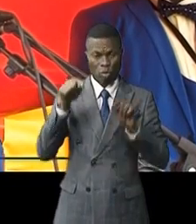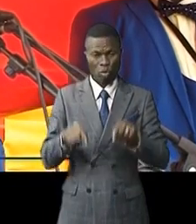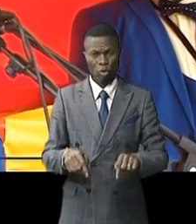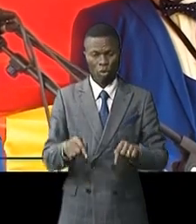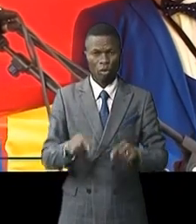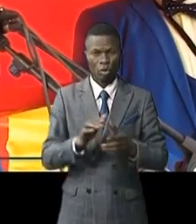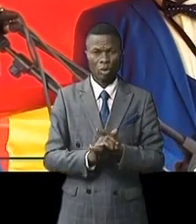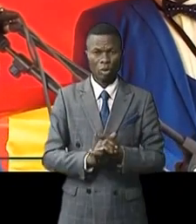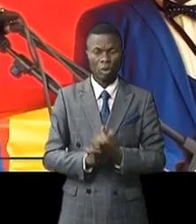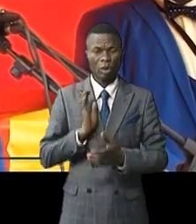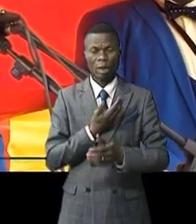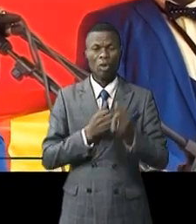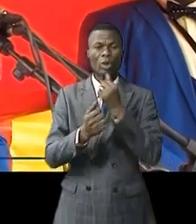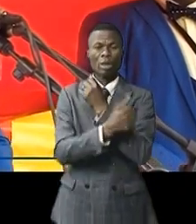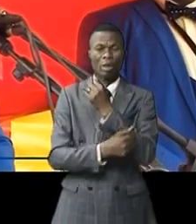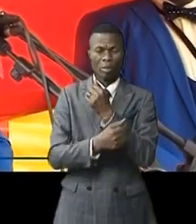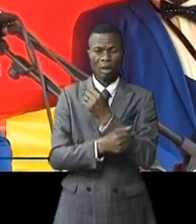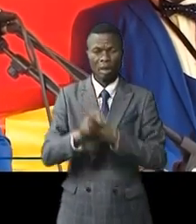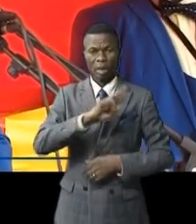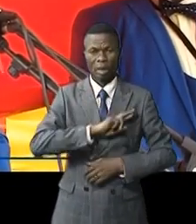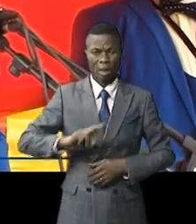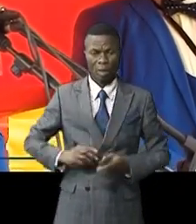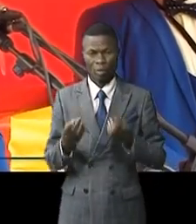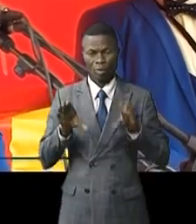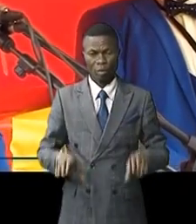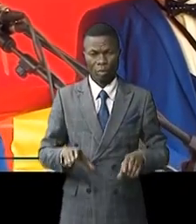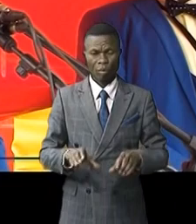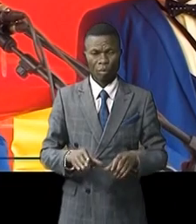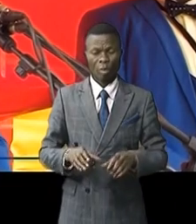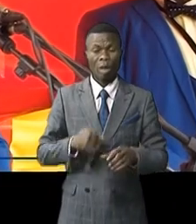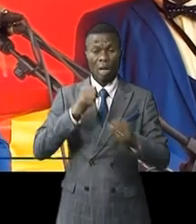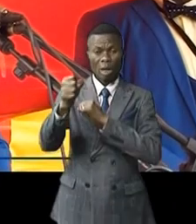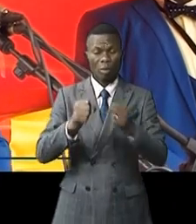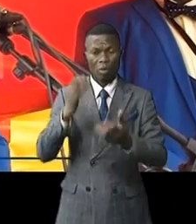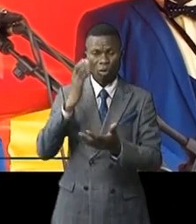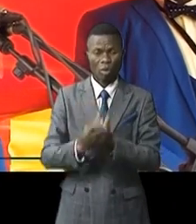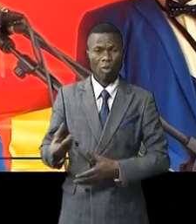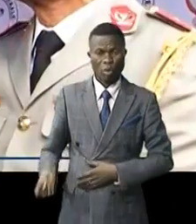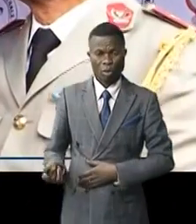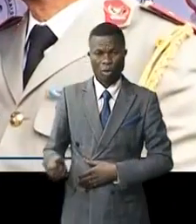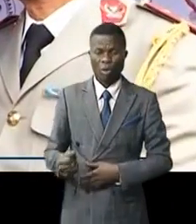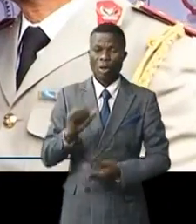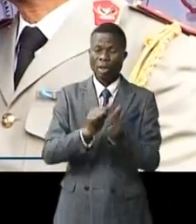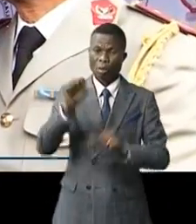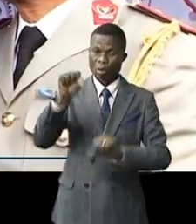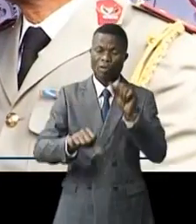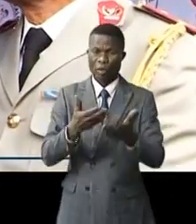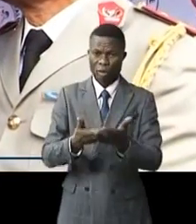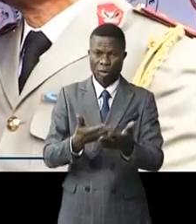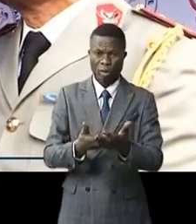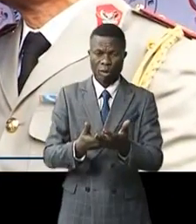dans notre pays, grâce à la lutte contre la pollution et l'infinité, qui